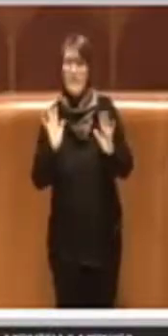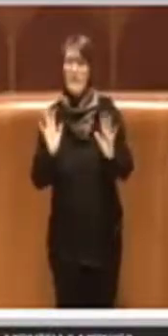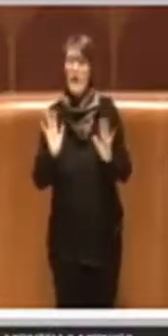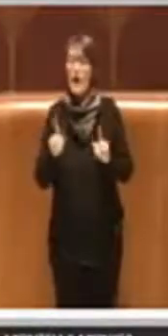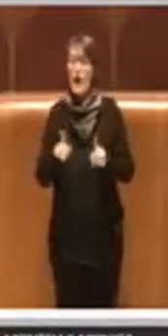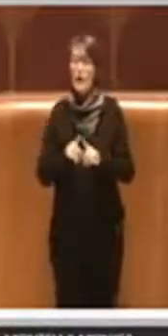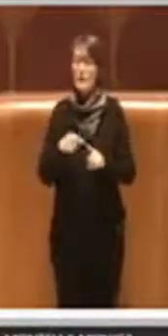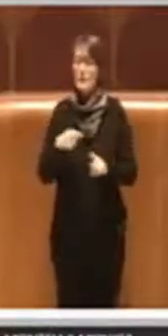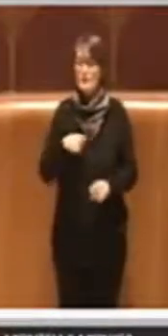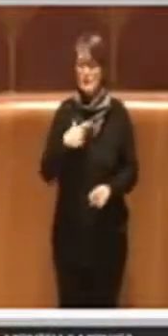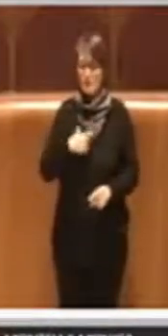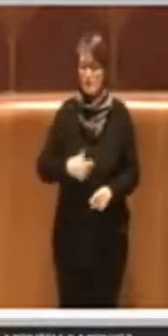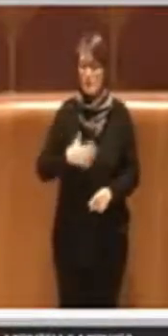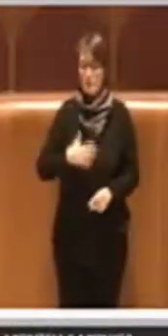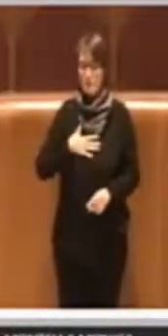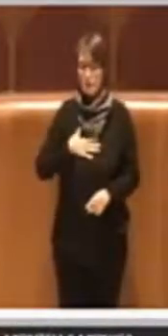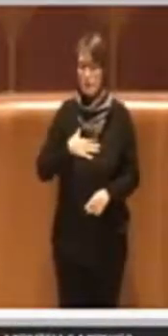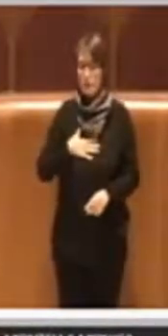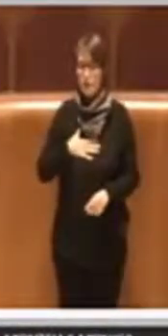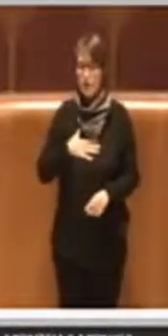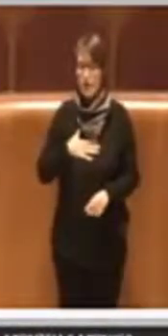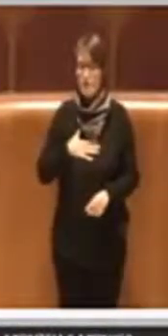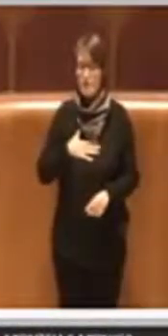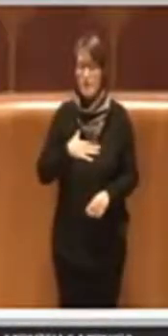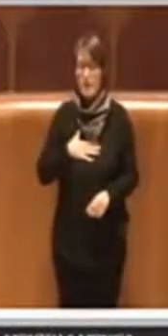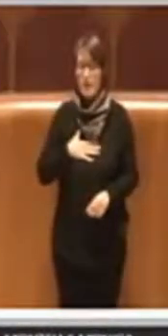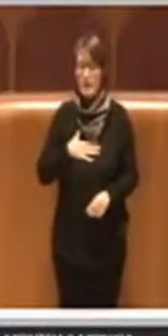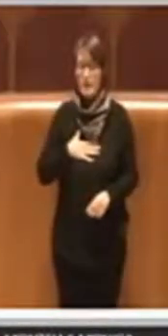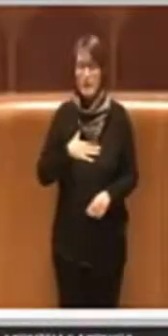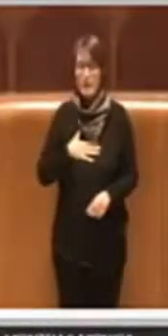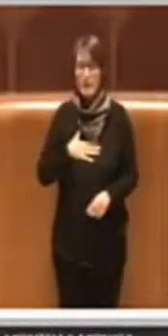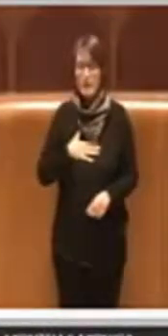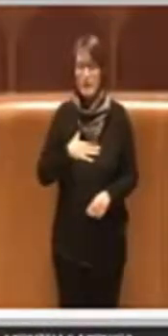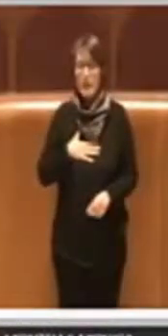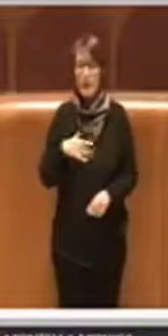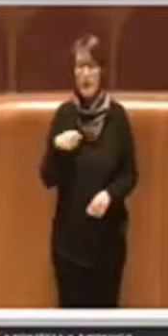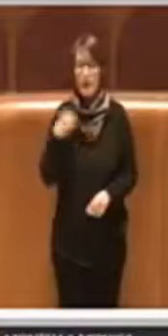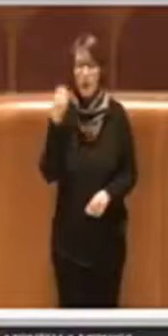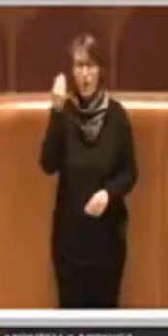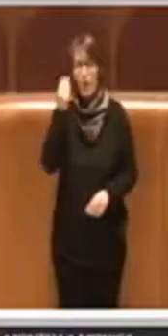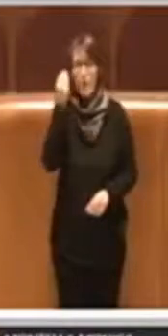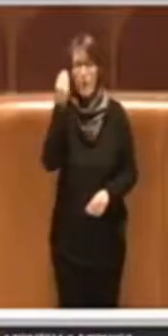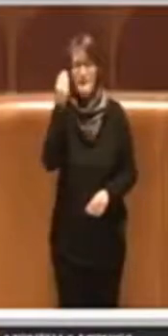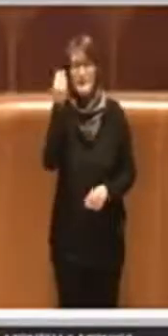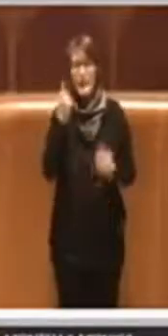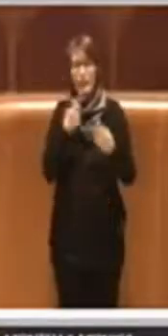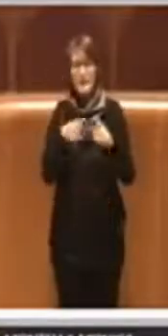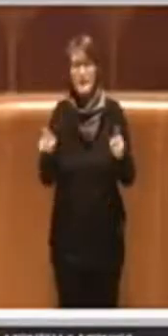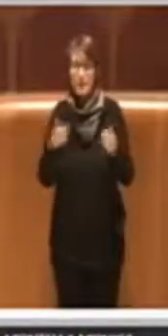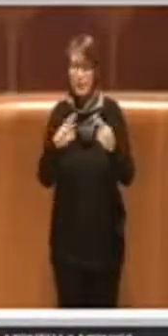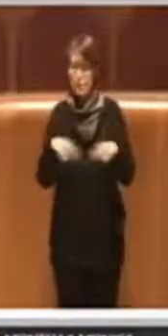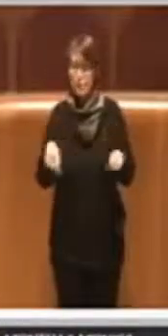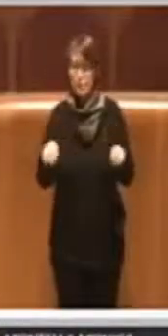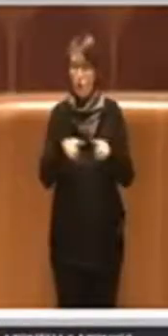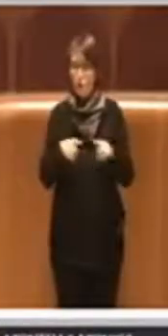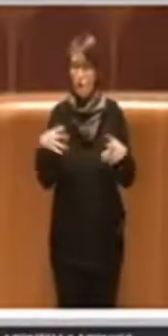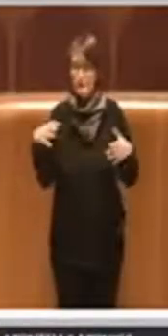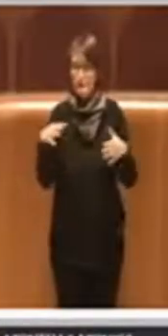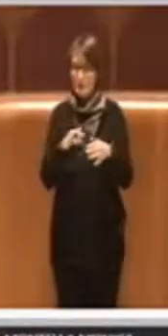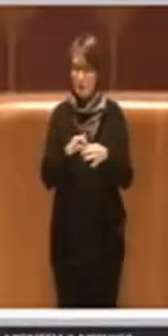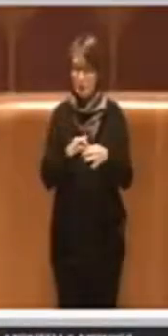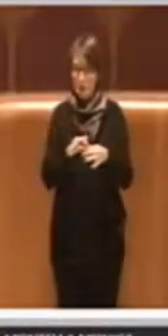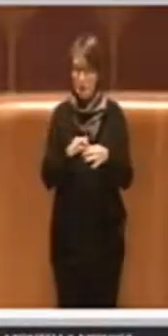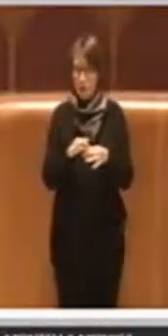un'idea completamente ribaltata per quanto riguarda le commissioni, io credo che sia utile dirlo anche in